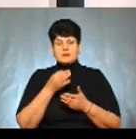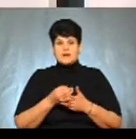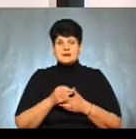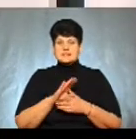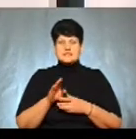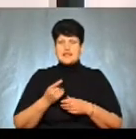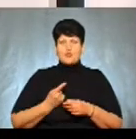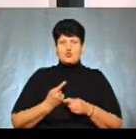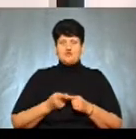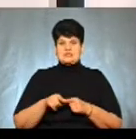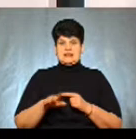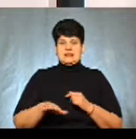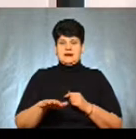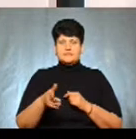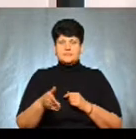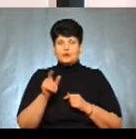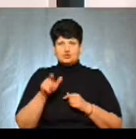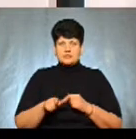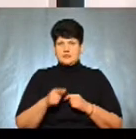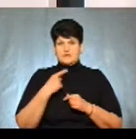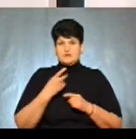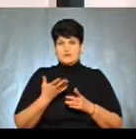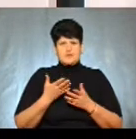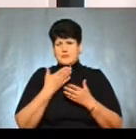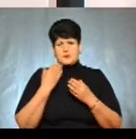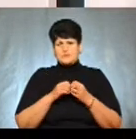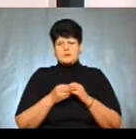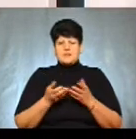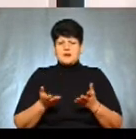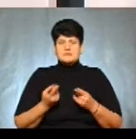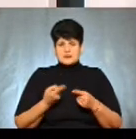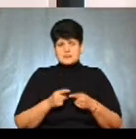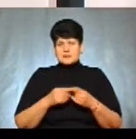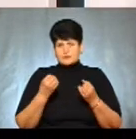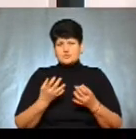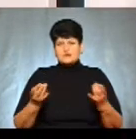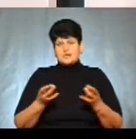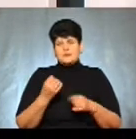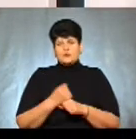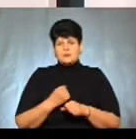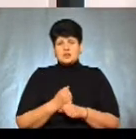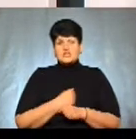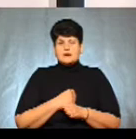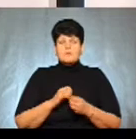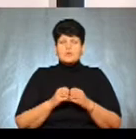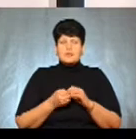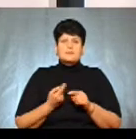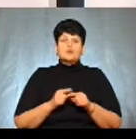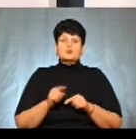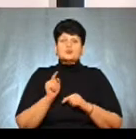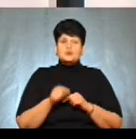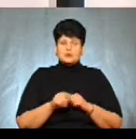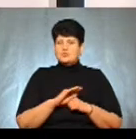неохорону цієї ділянки, бо людина не признається. Нема проблем в тому, тобто це потрібно робити. На жаль, проблема в нас в цьому